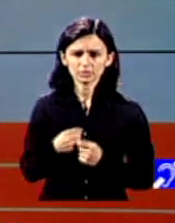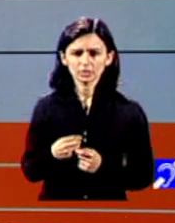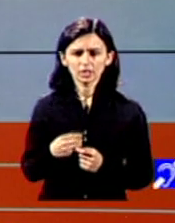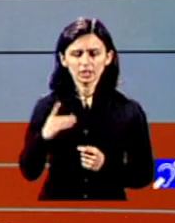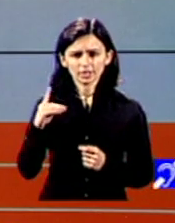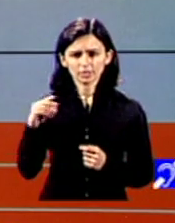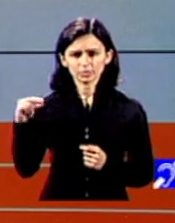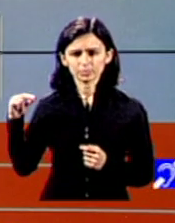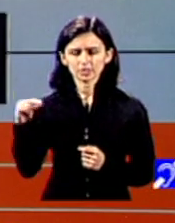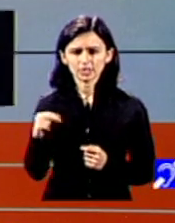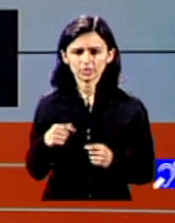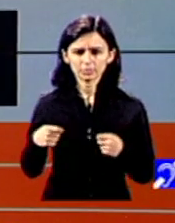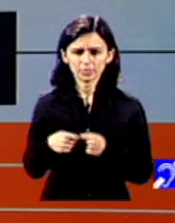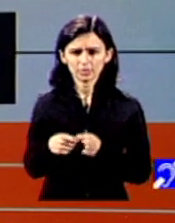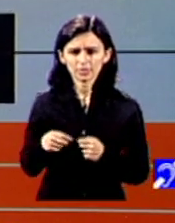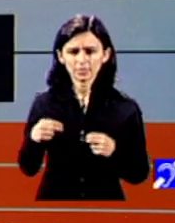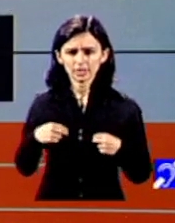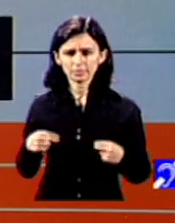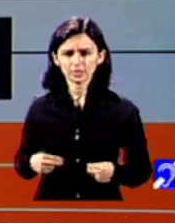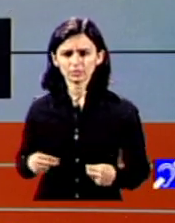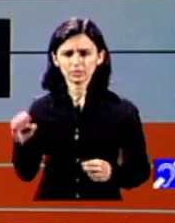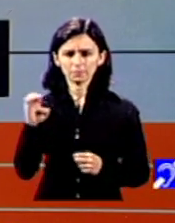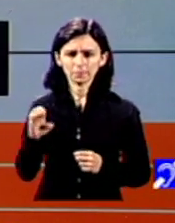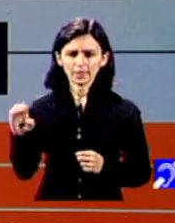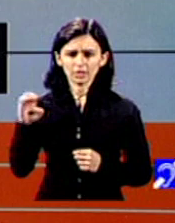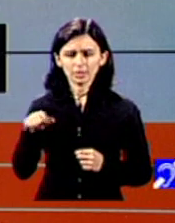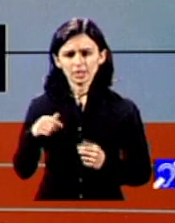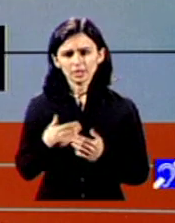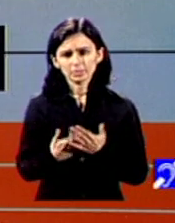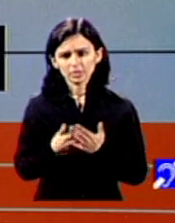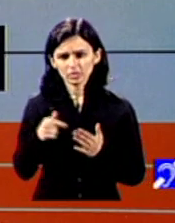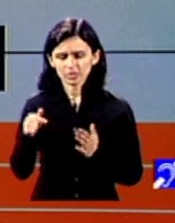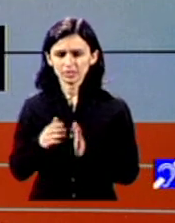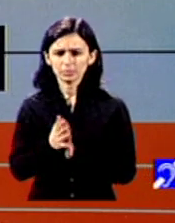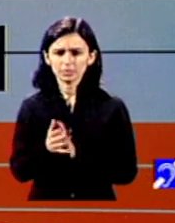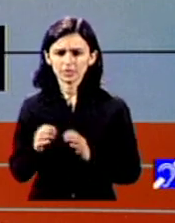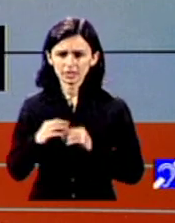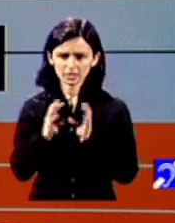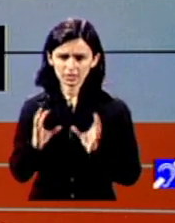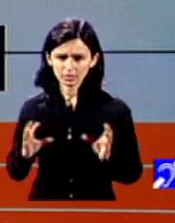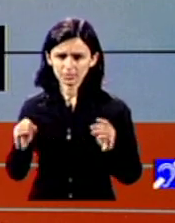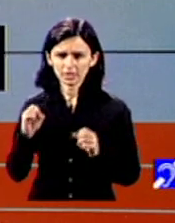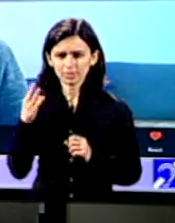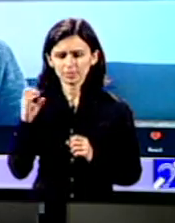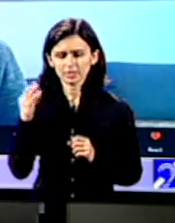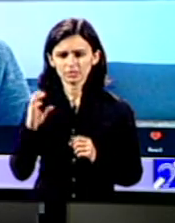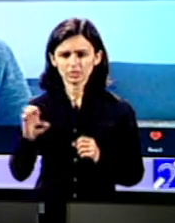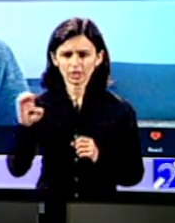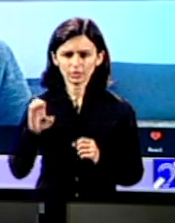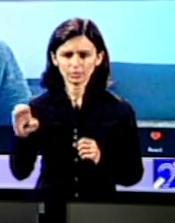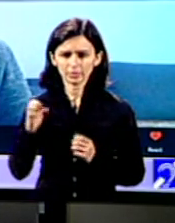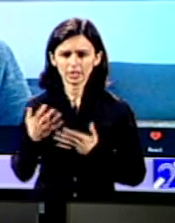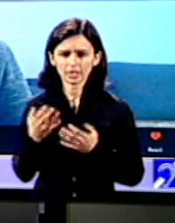Puslaru membru al Parlamentului European exact pe această implementare până la urmă în România politicilor europene care să